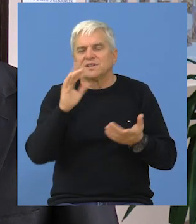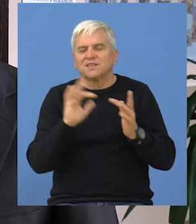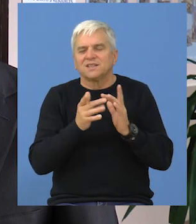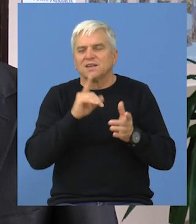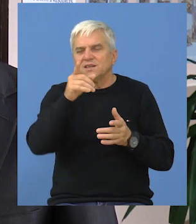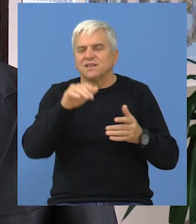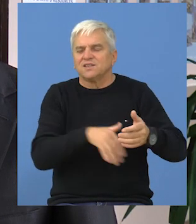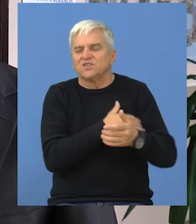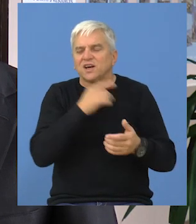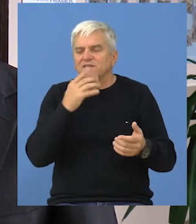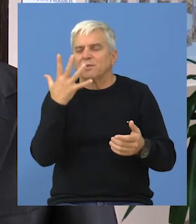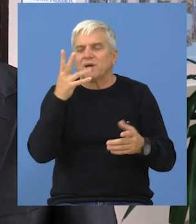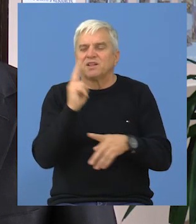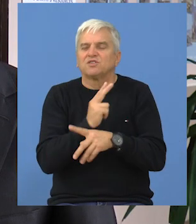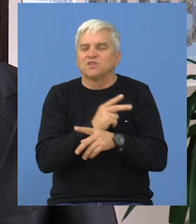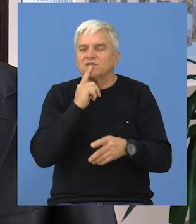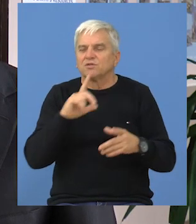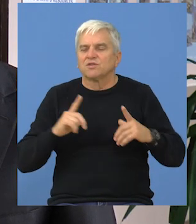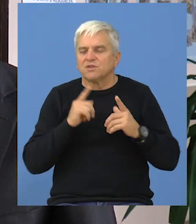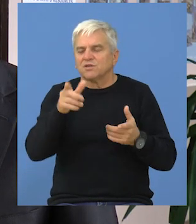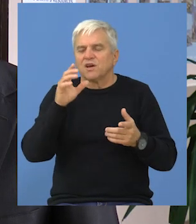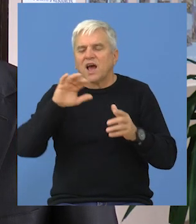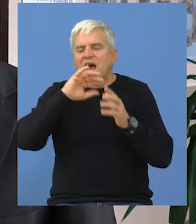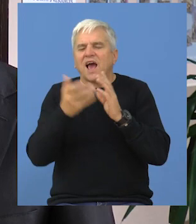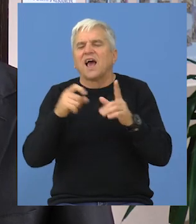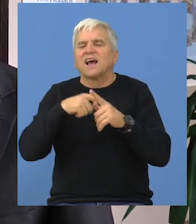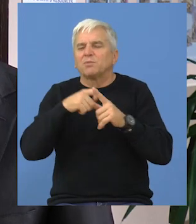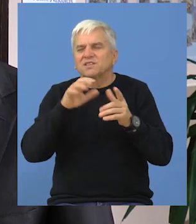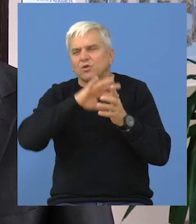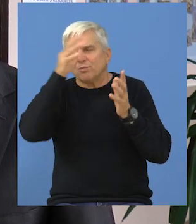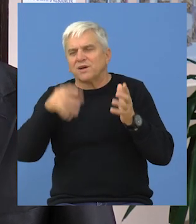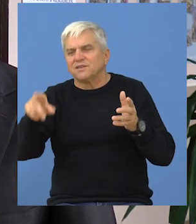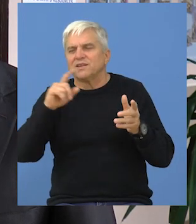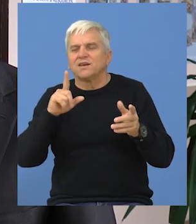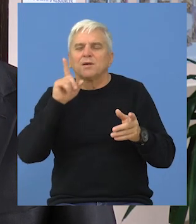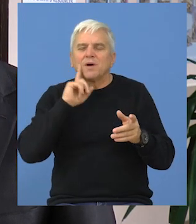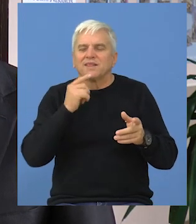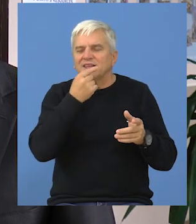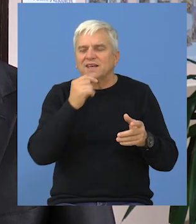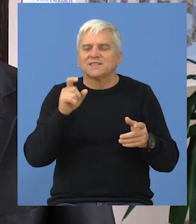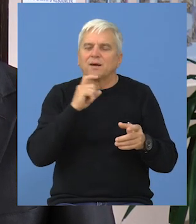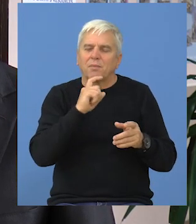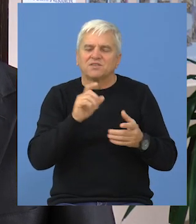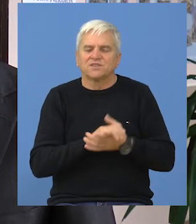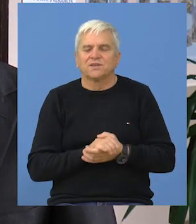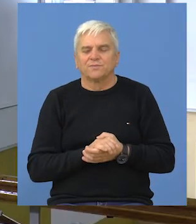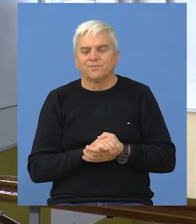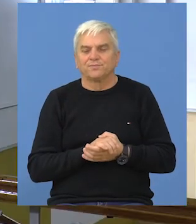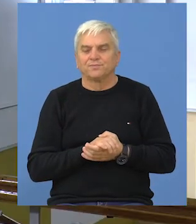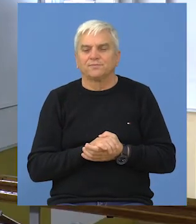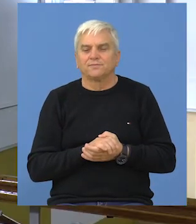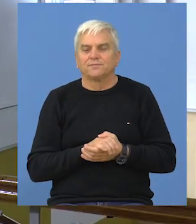gdje će se takmičiti učenici pet država koji žive u Karpatskom basenu i čiji je maternji jezik Mađarski.